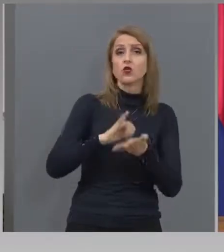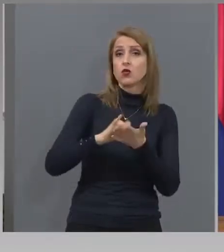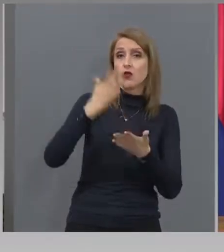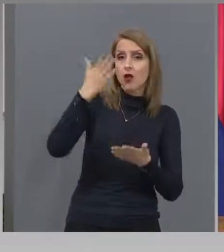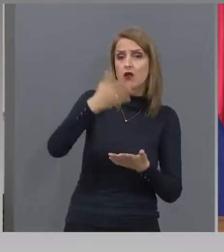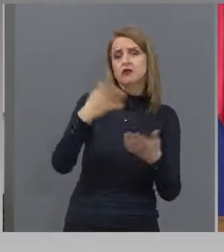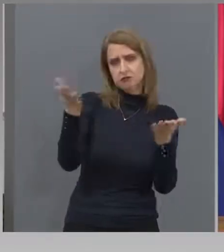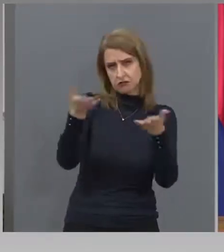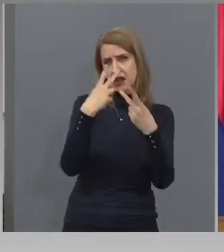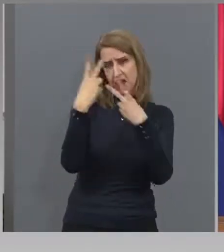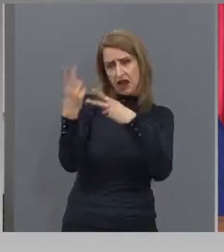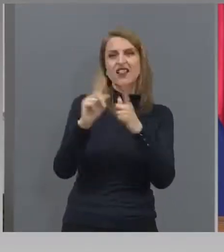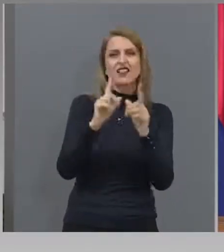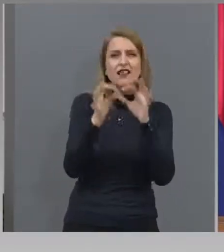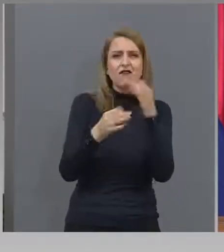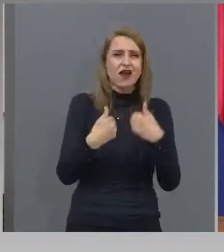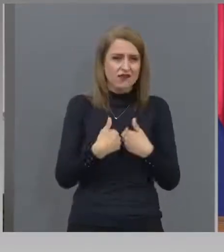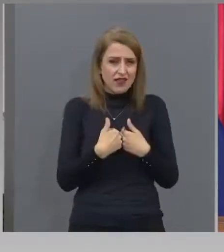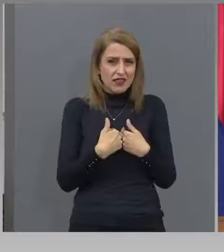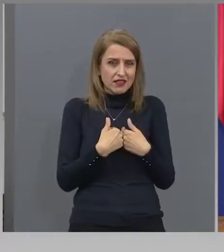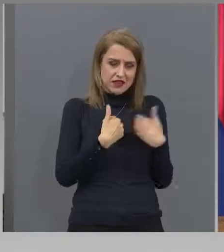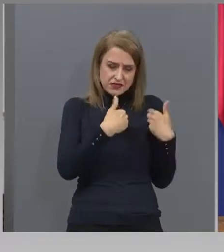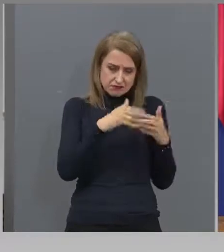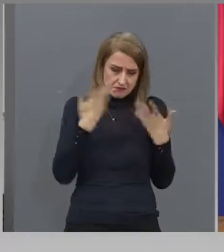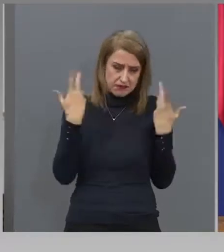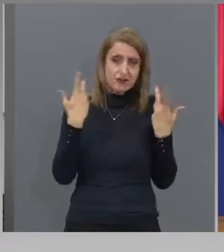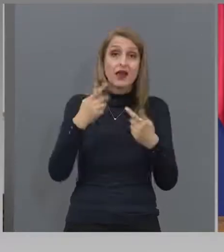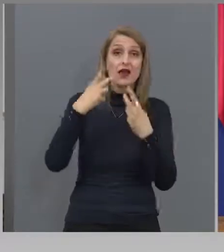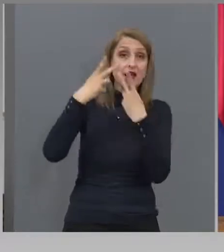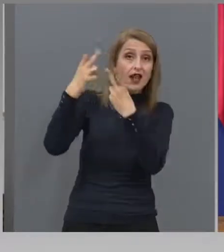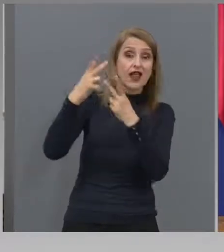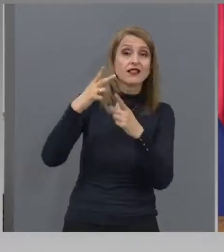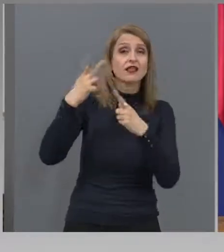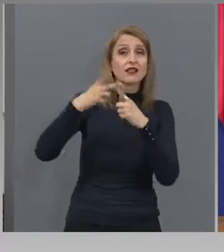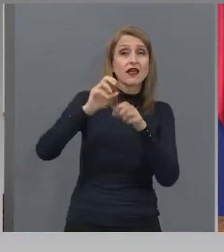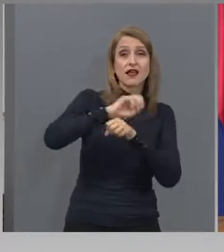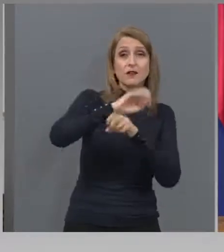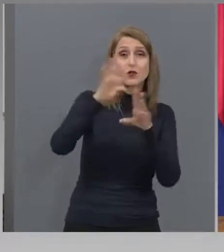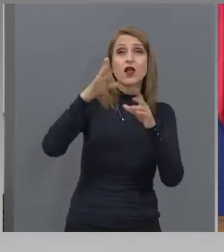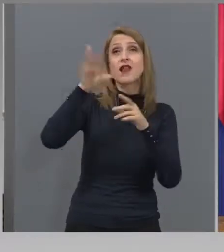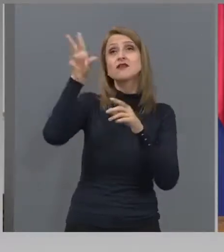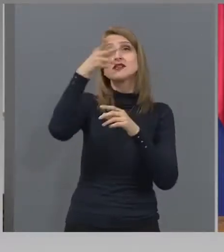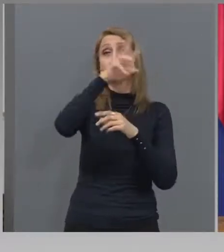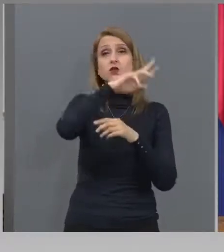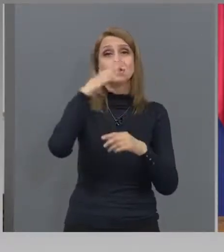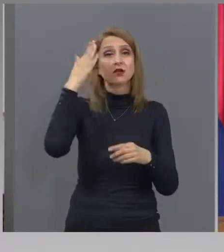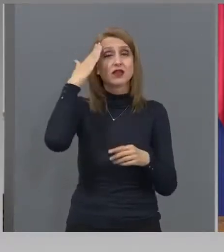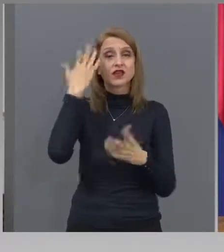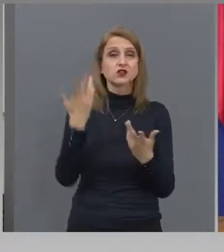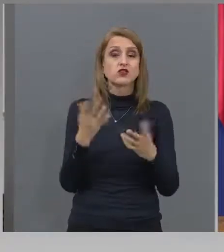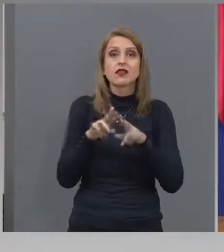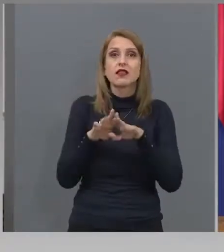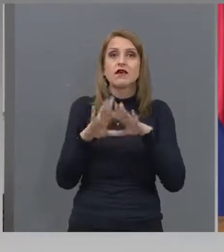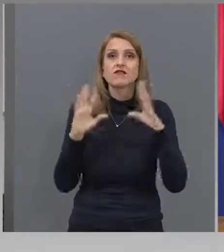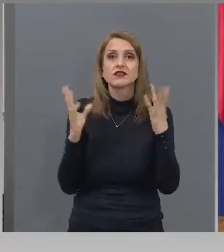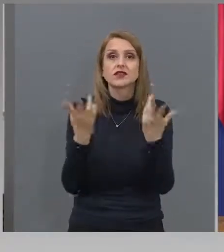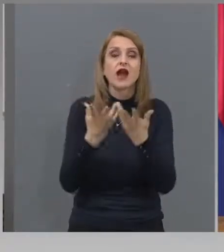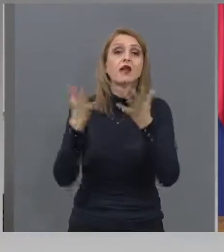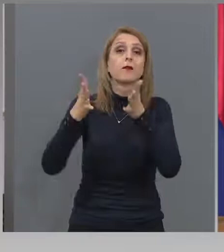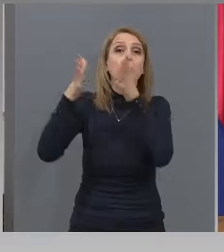Не ни вярвайте на нас. Вярвайте на репортажите, вашето кореспонденти. И насякъде е по-лошо.